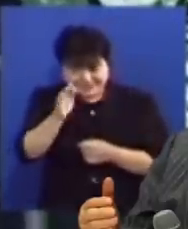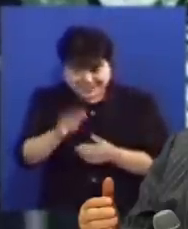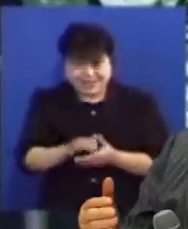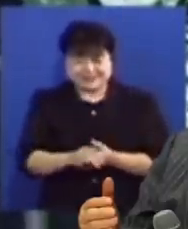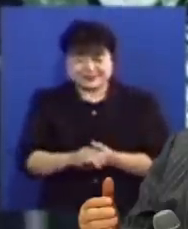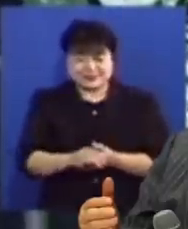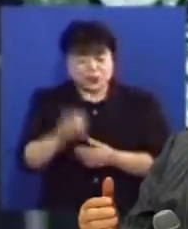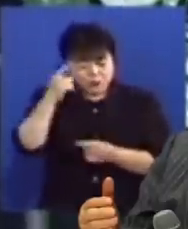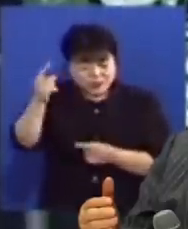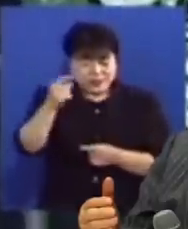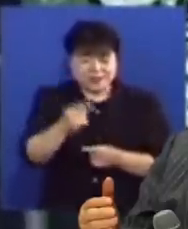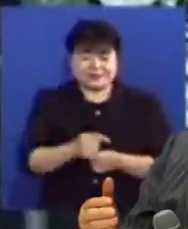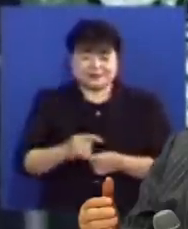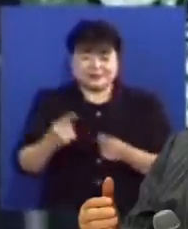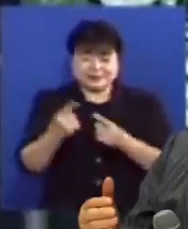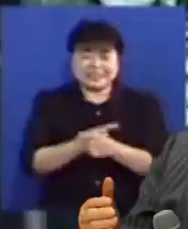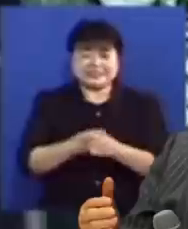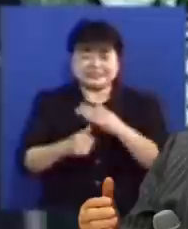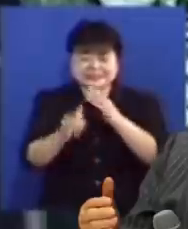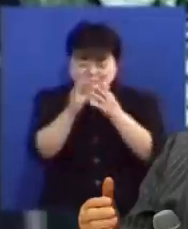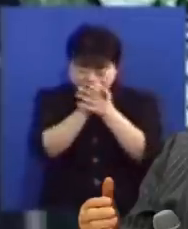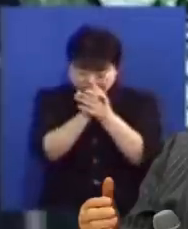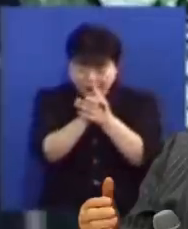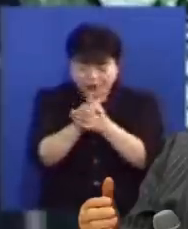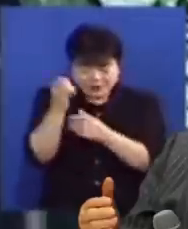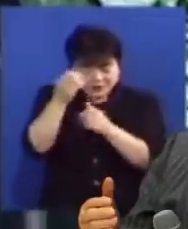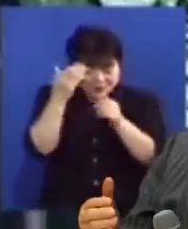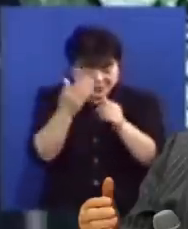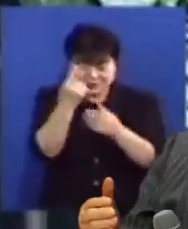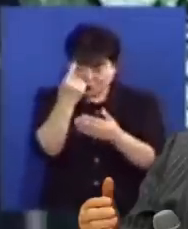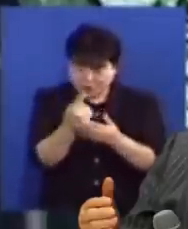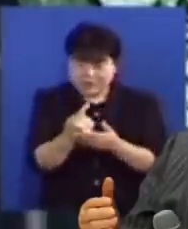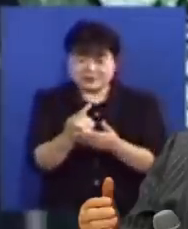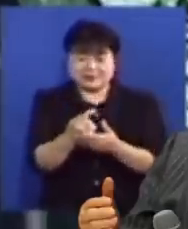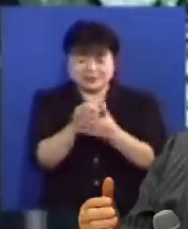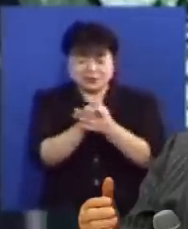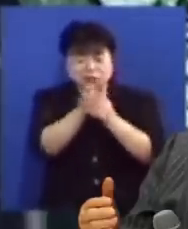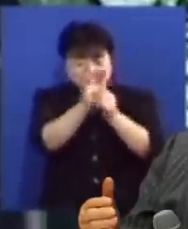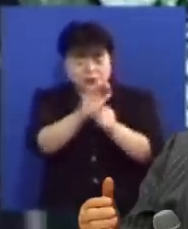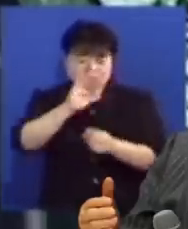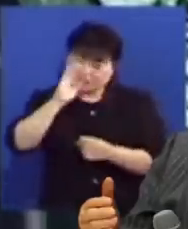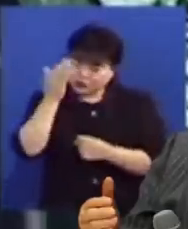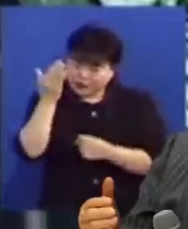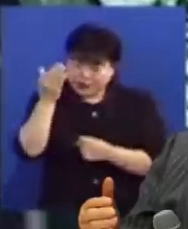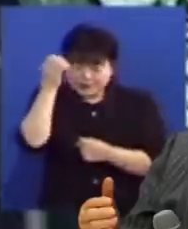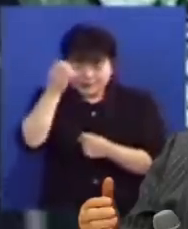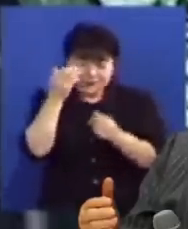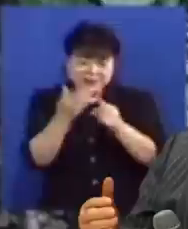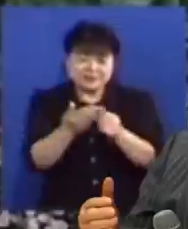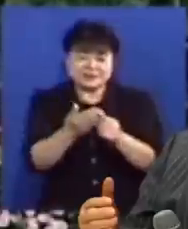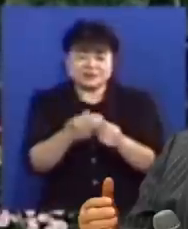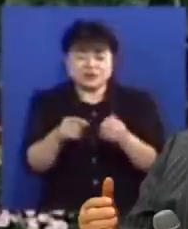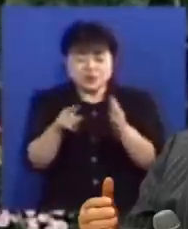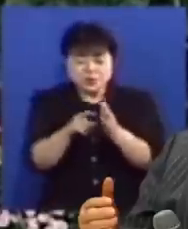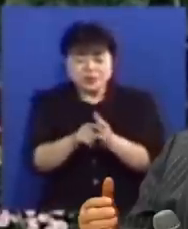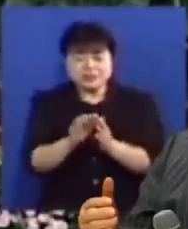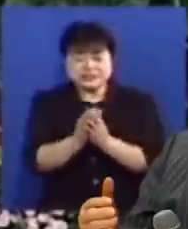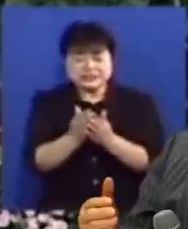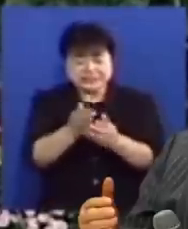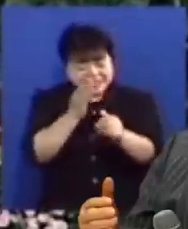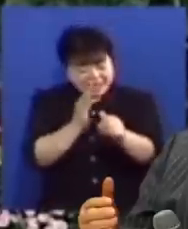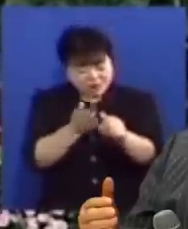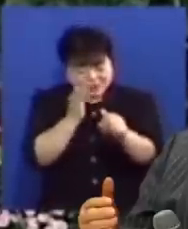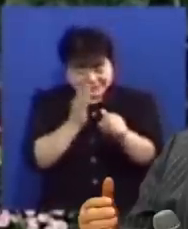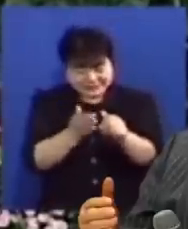위대한 대속의 기도는 성령이 우리를 위해서 해주는 것입니다 성령에 우리를 위하여 친히